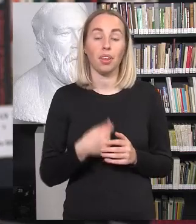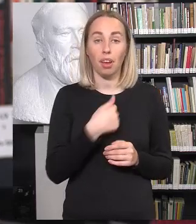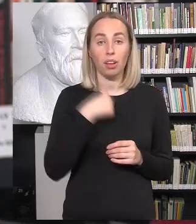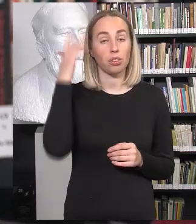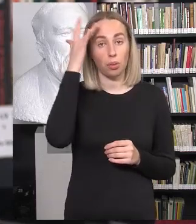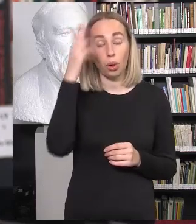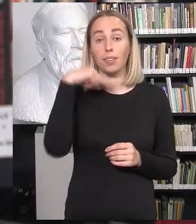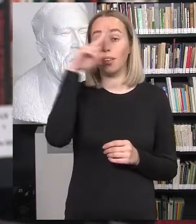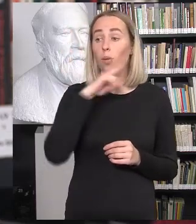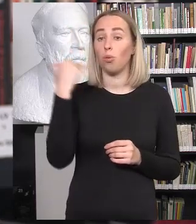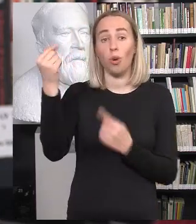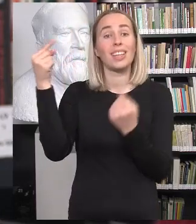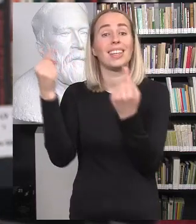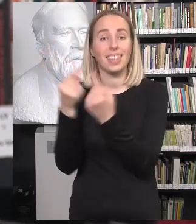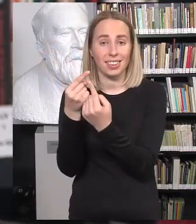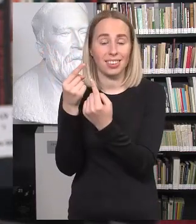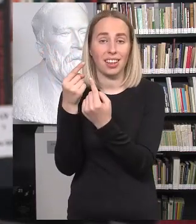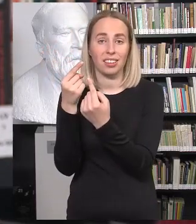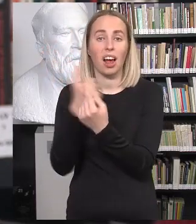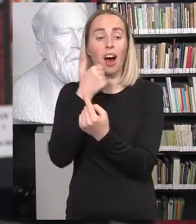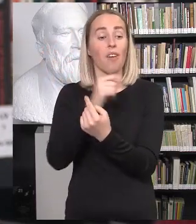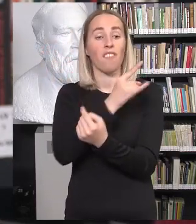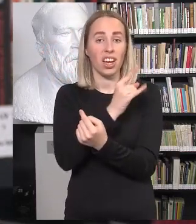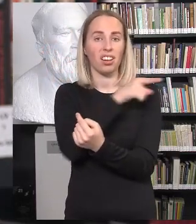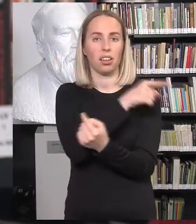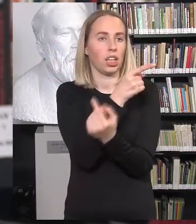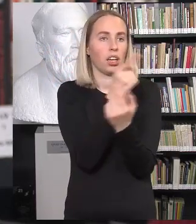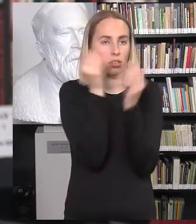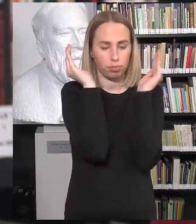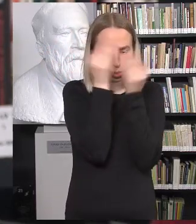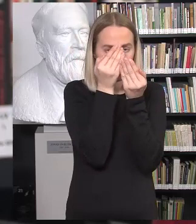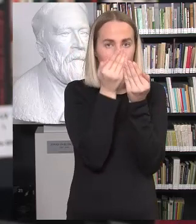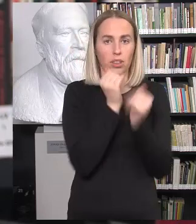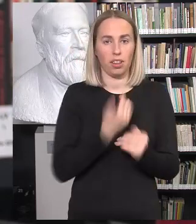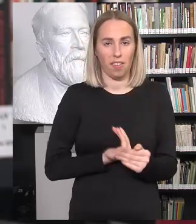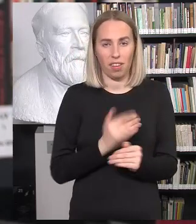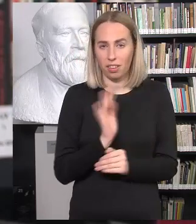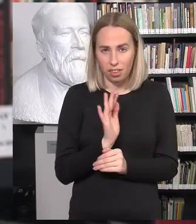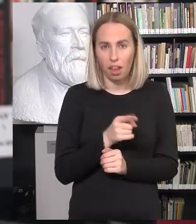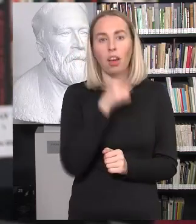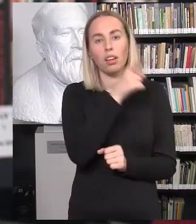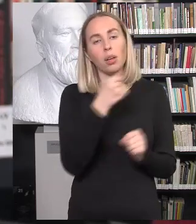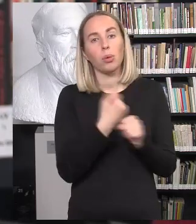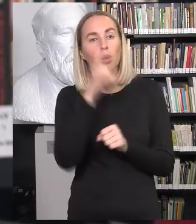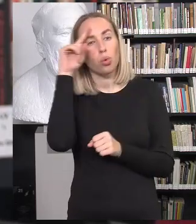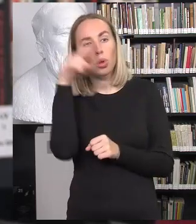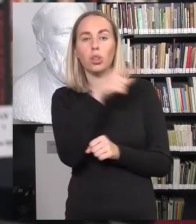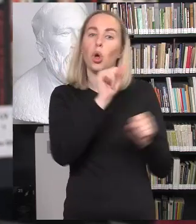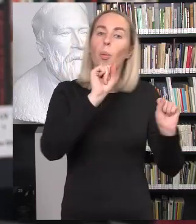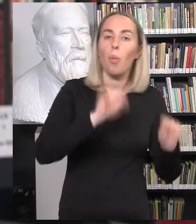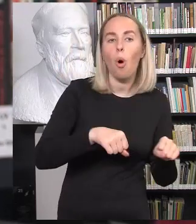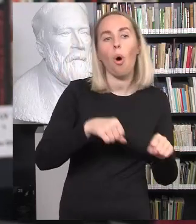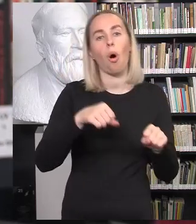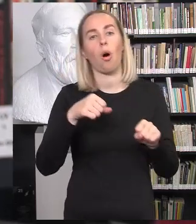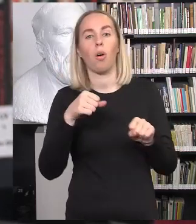turėtų būti, kad mūsų vaikai negyventų tam soje. Kad jie kaip tik žinotų, ką jie gali, kodėl jiem tai reikalinga ir kuo jie turi